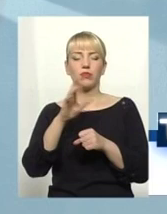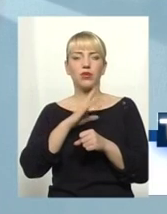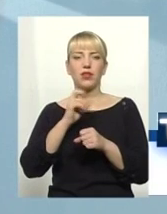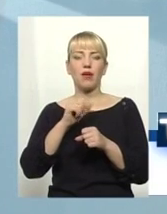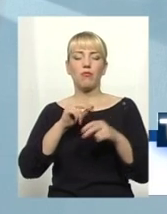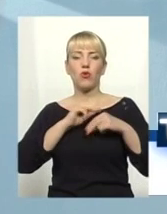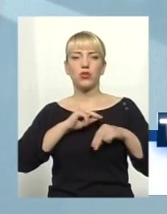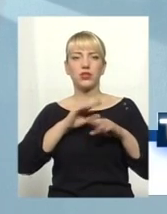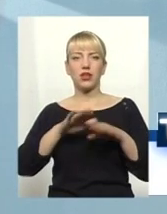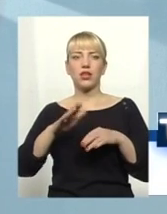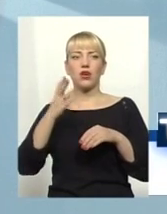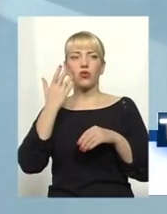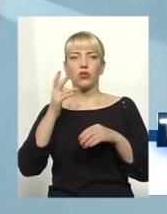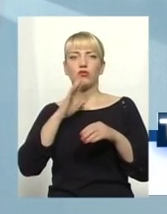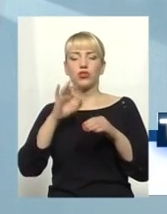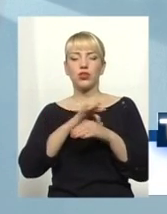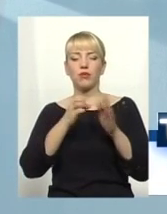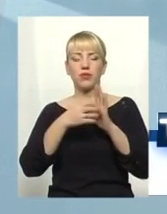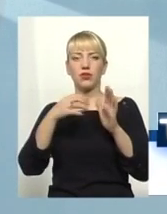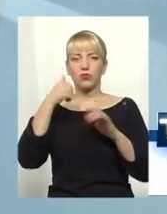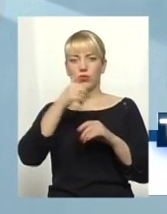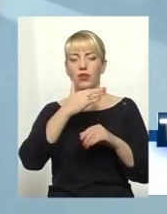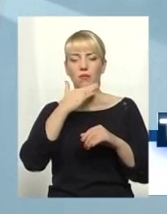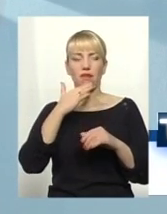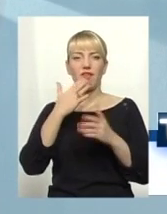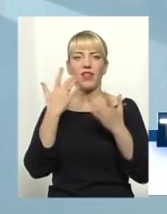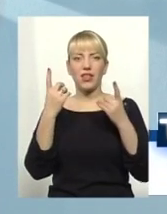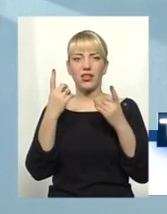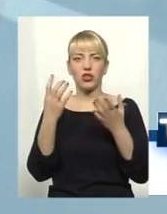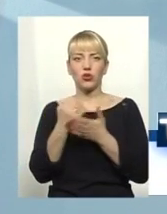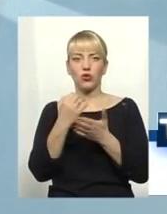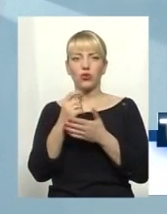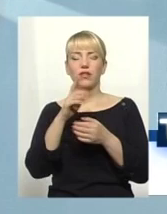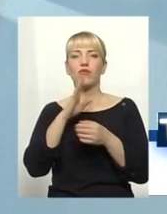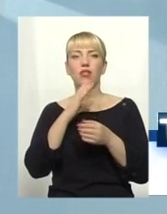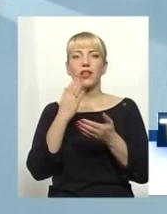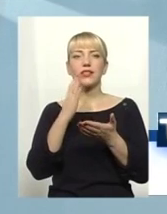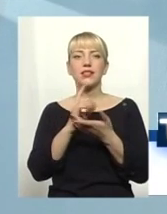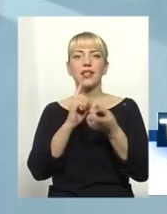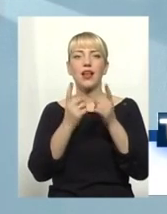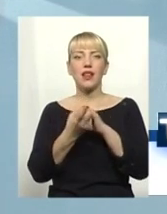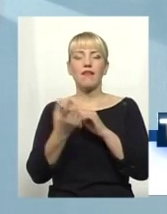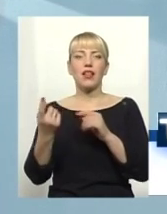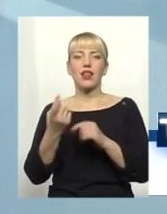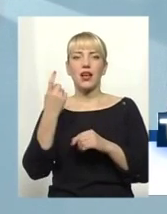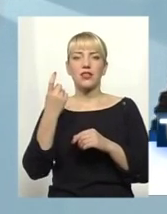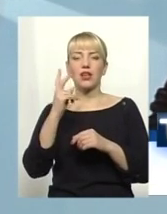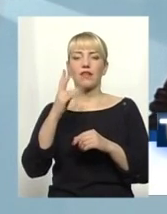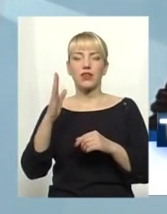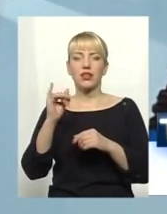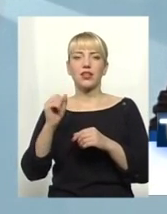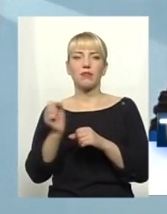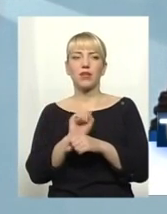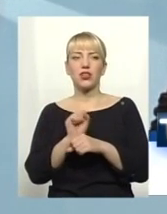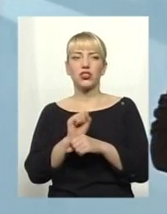році, не маючи великих доходів, вона стала власником квартири і машини. А там доходи досить великі.